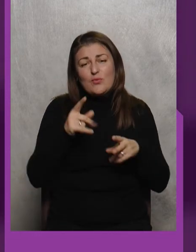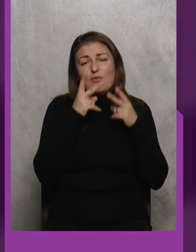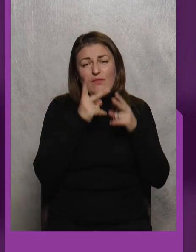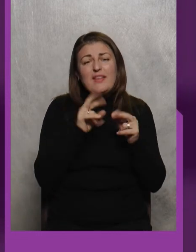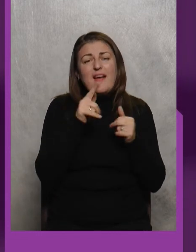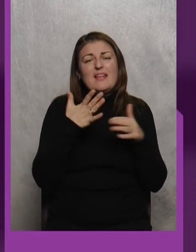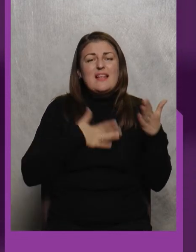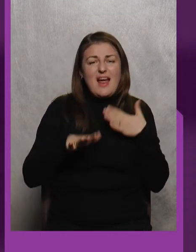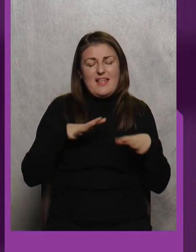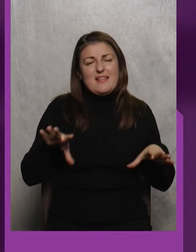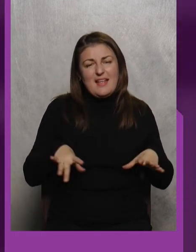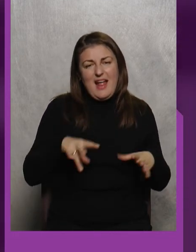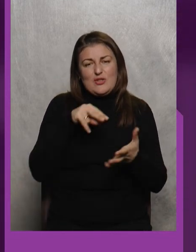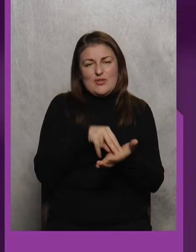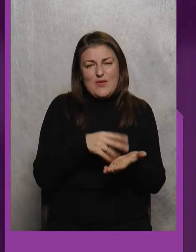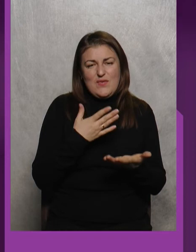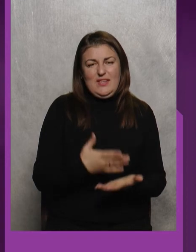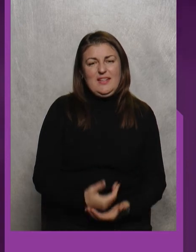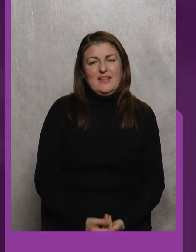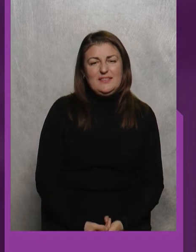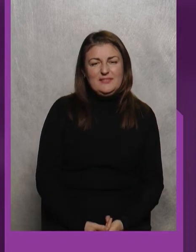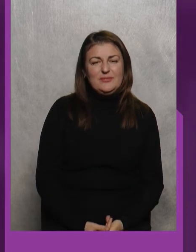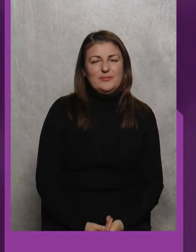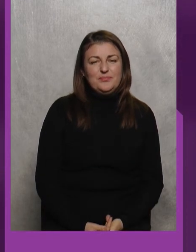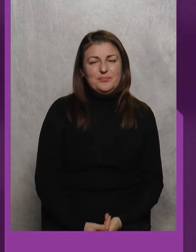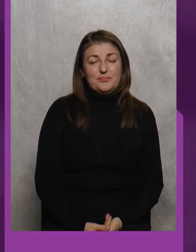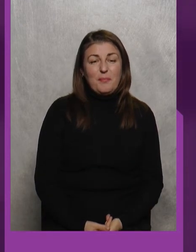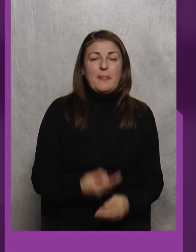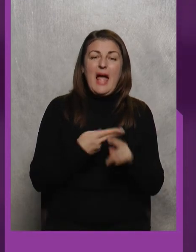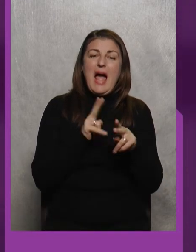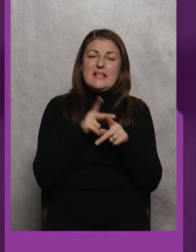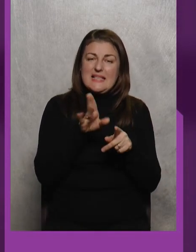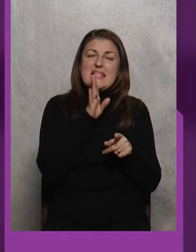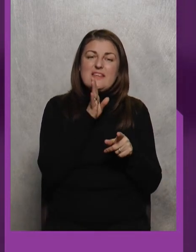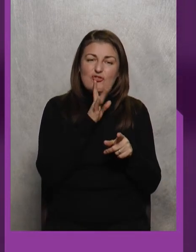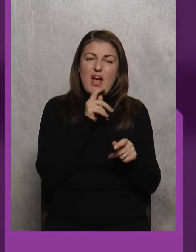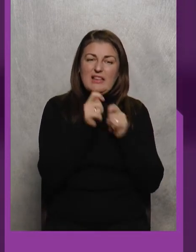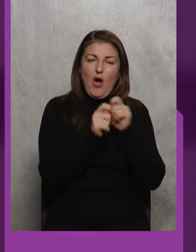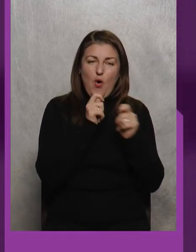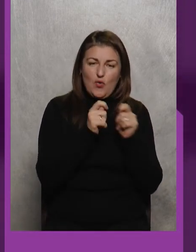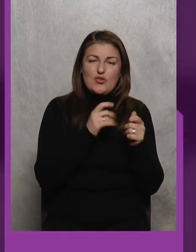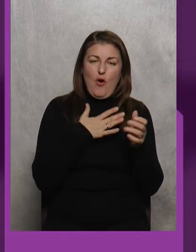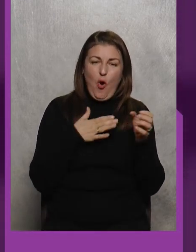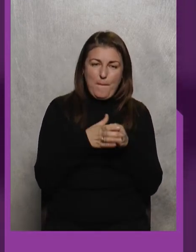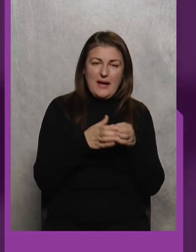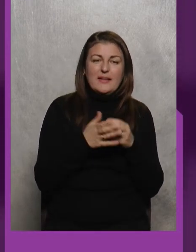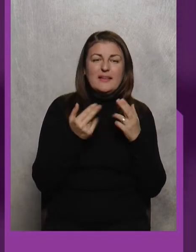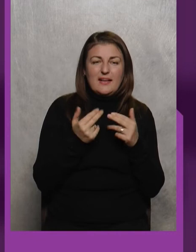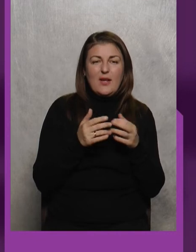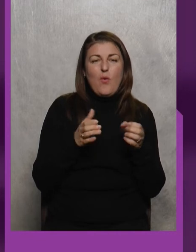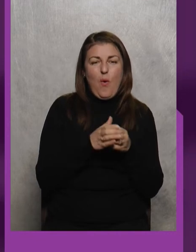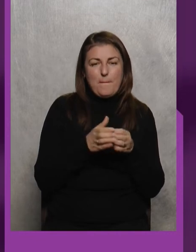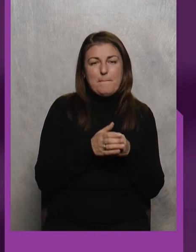як він радіє, тренер стоїть А це дівчат наших нагороджують, так, саме у команді, у